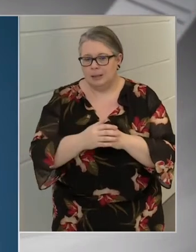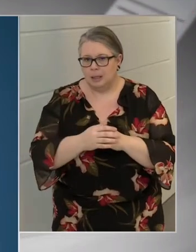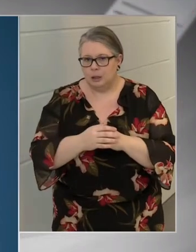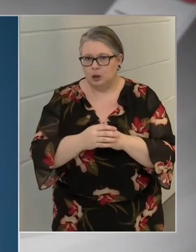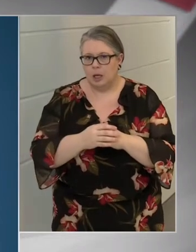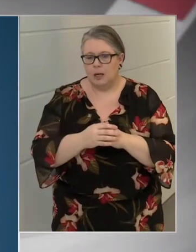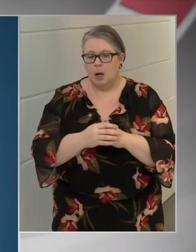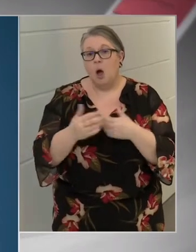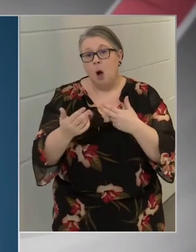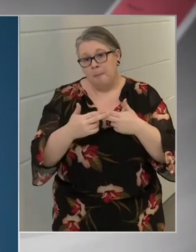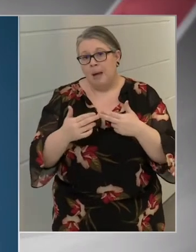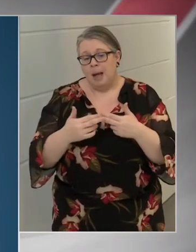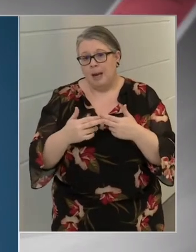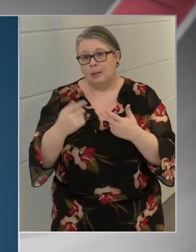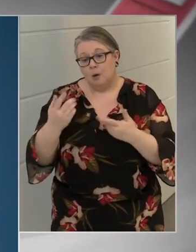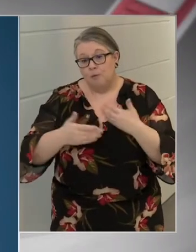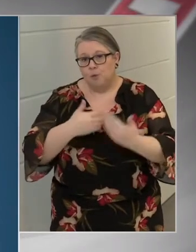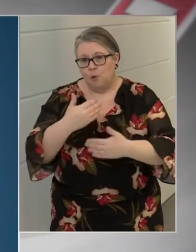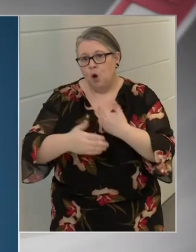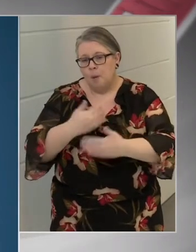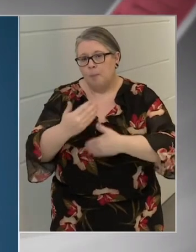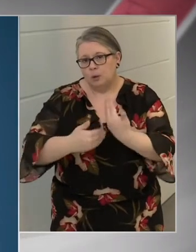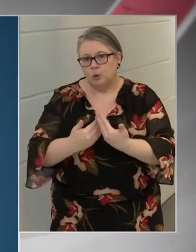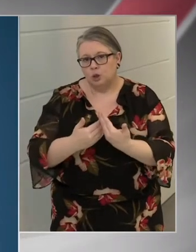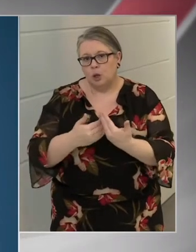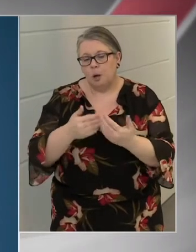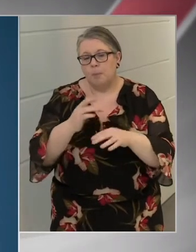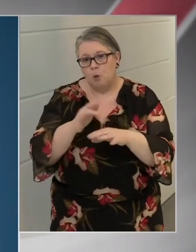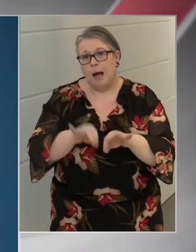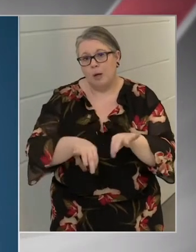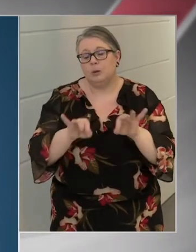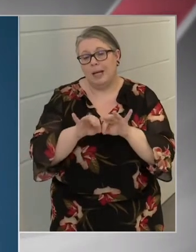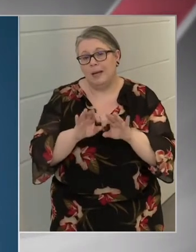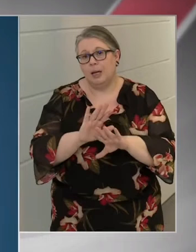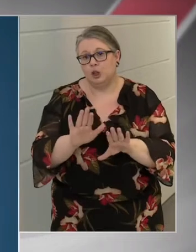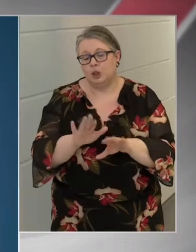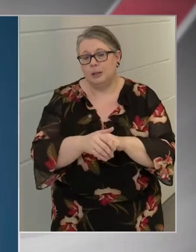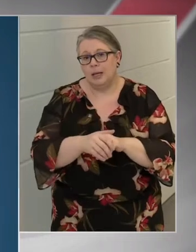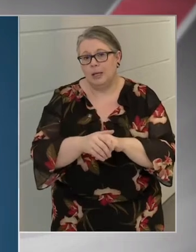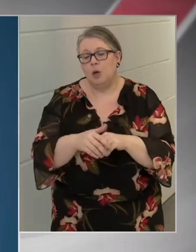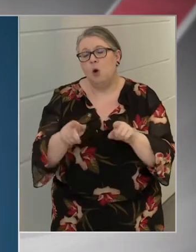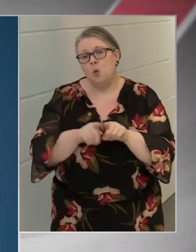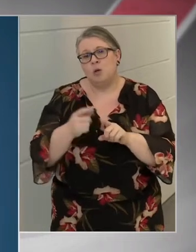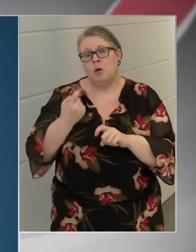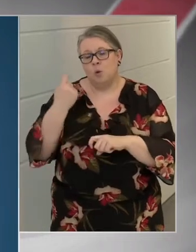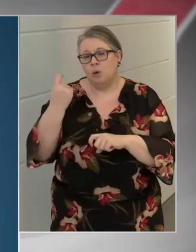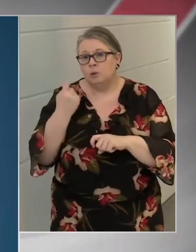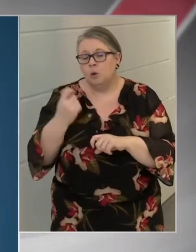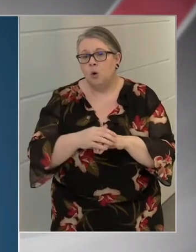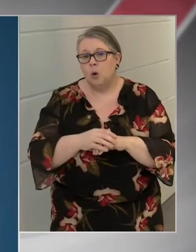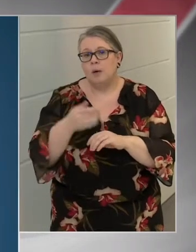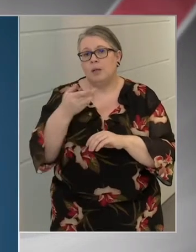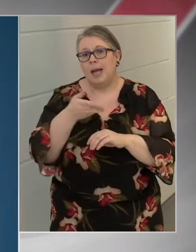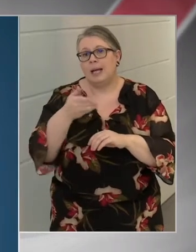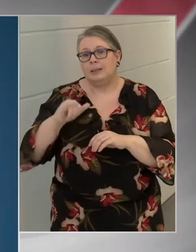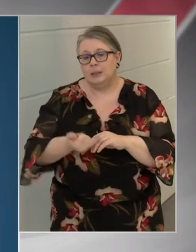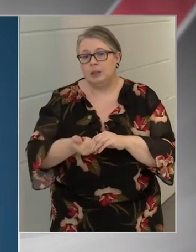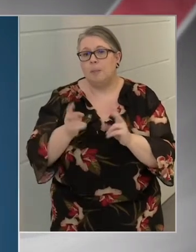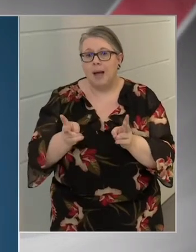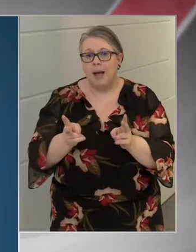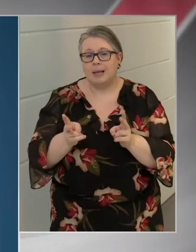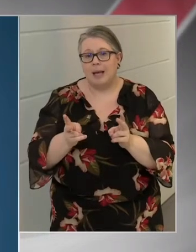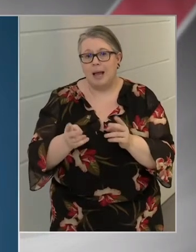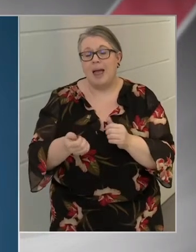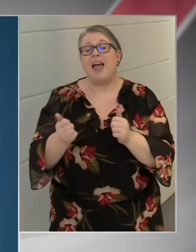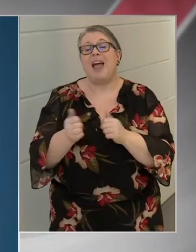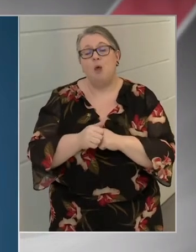amellett, hogy ez folyamatosan teljesítésre kerül, úgy gondolom, hogy ezt is meg kell, hogy